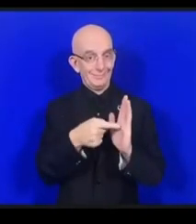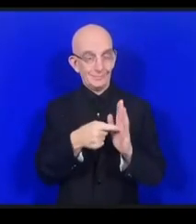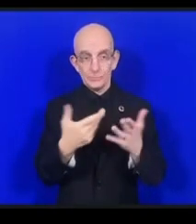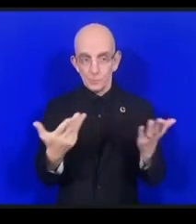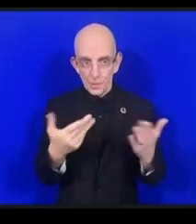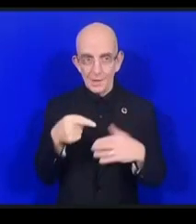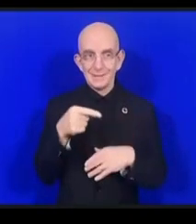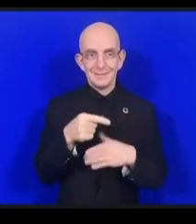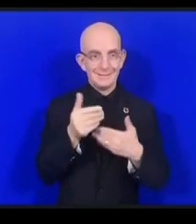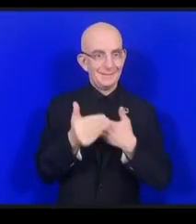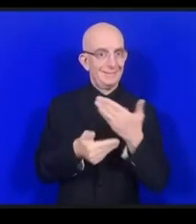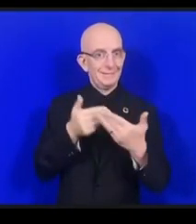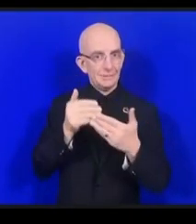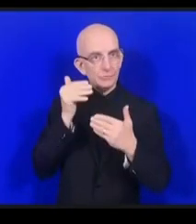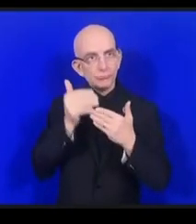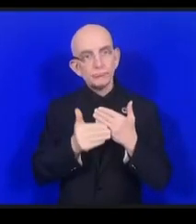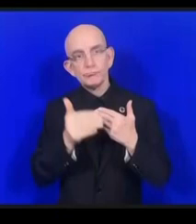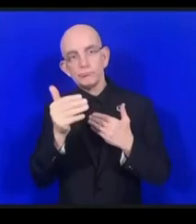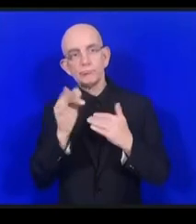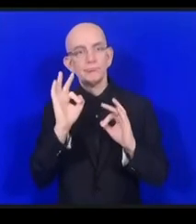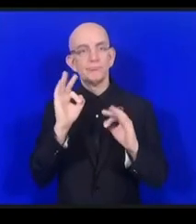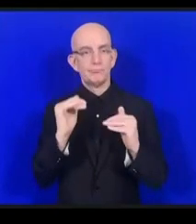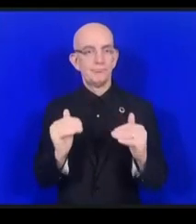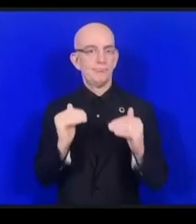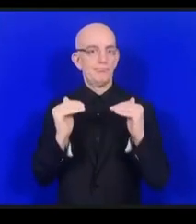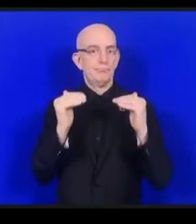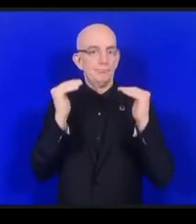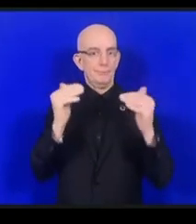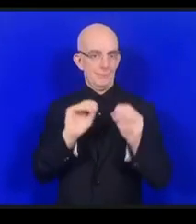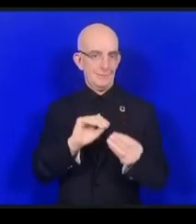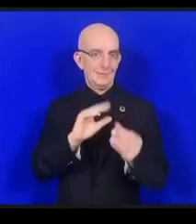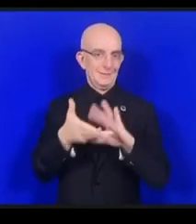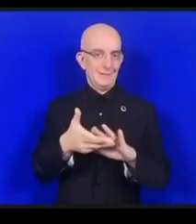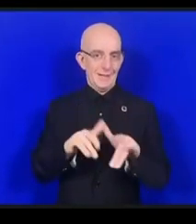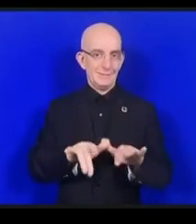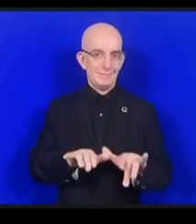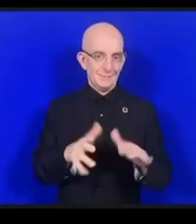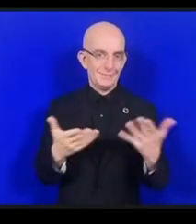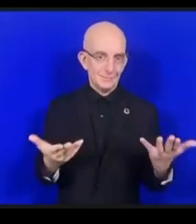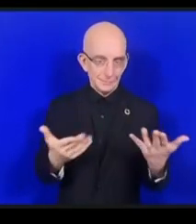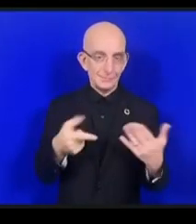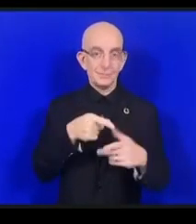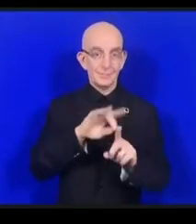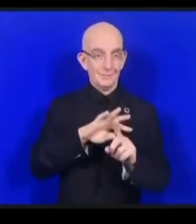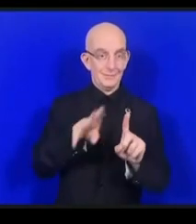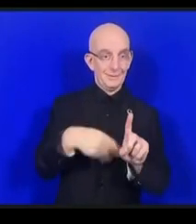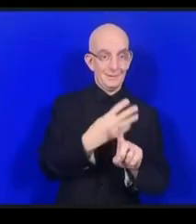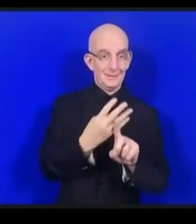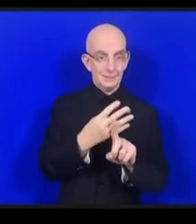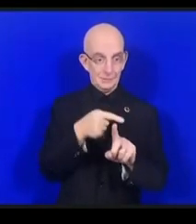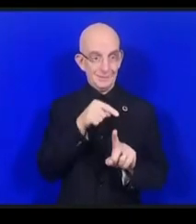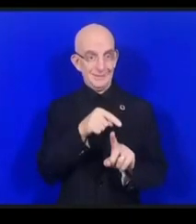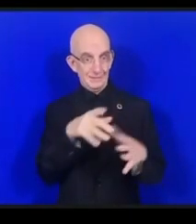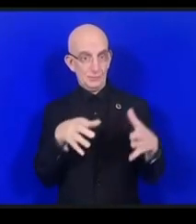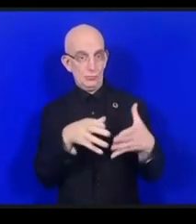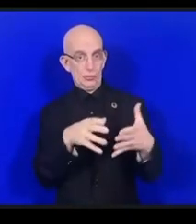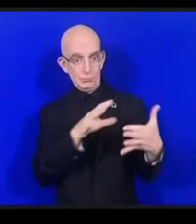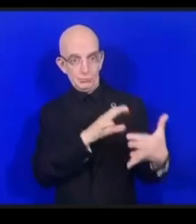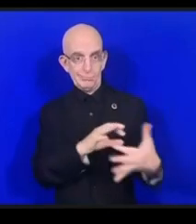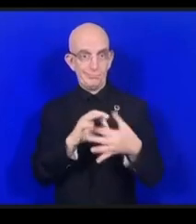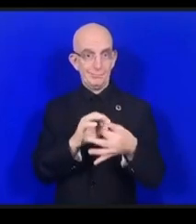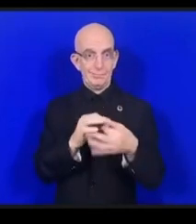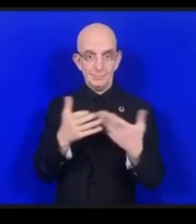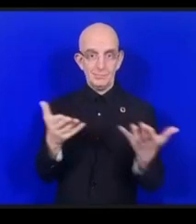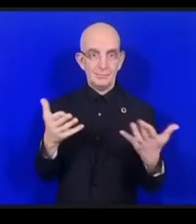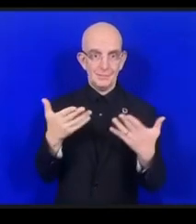l'avenir de l'Internet les ODD sont liés à notre